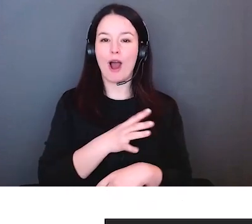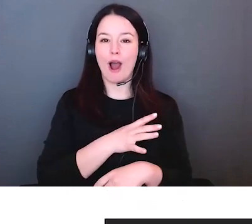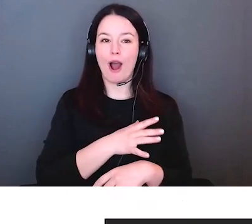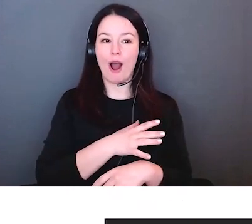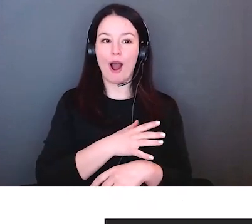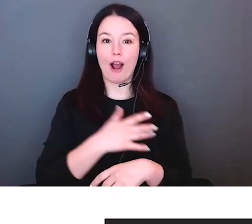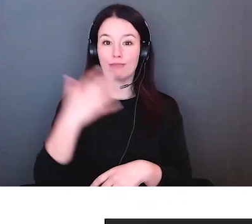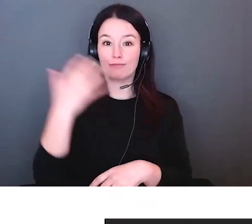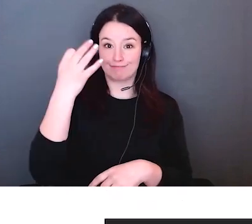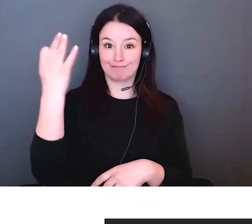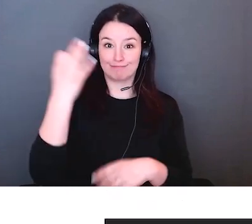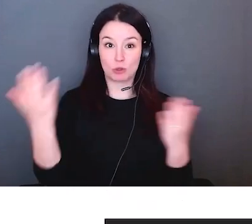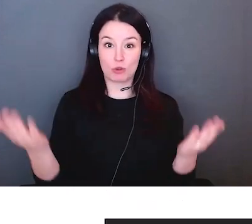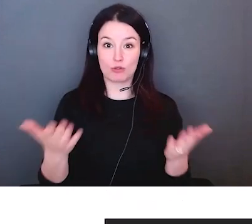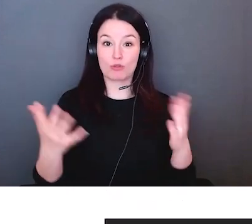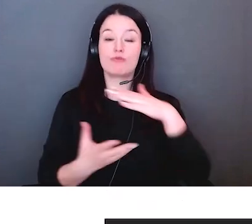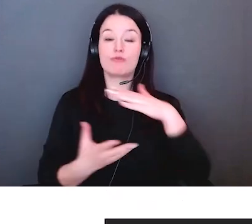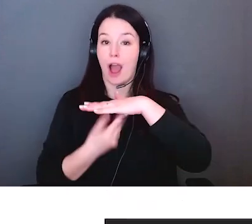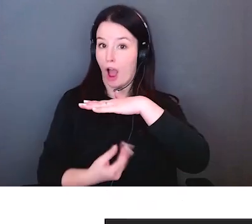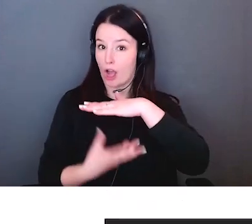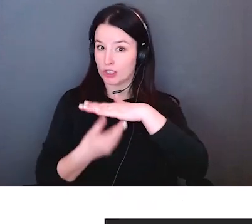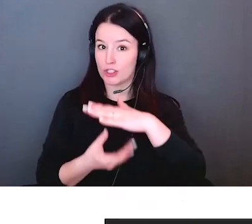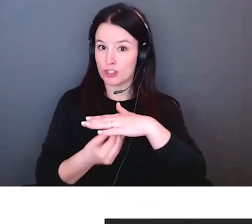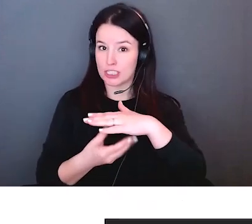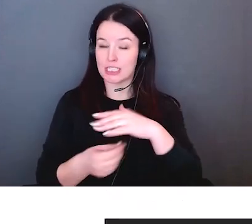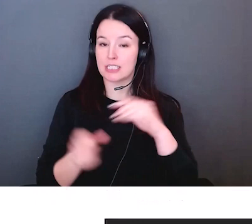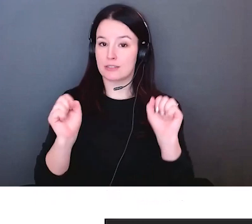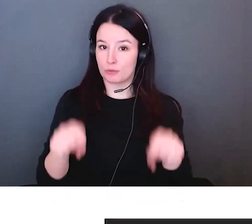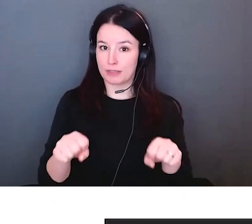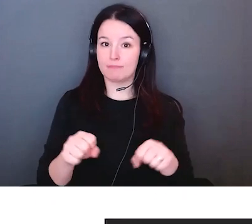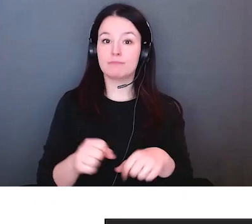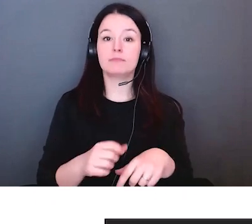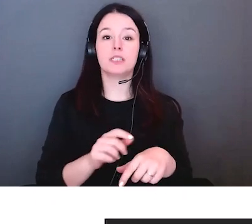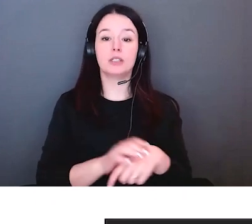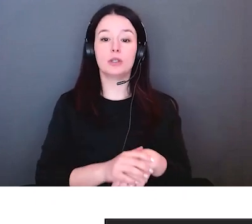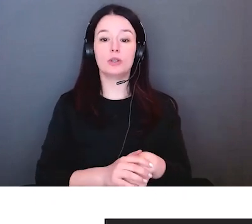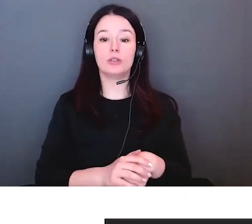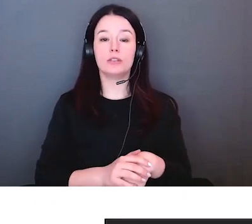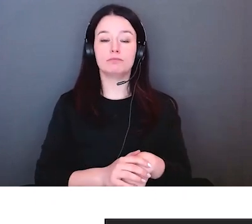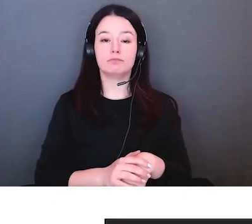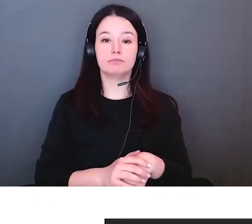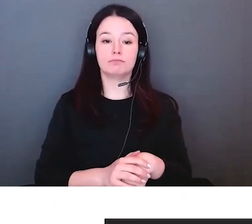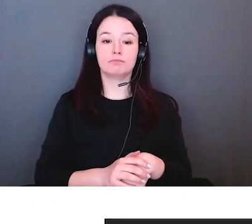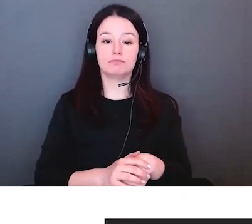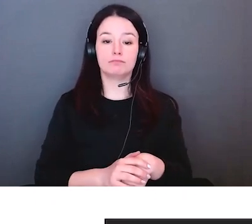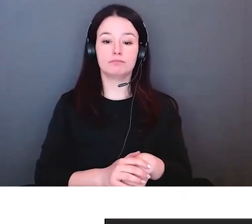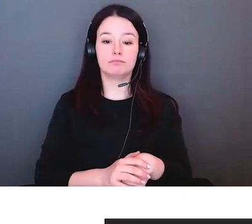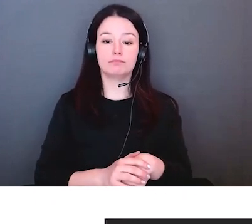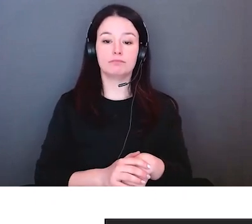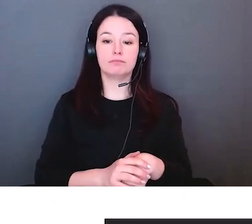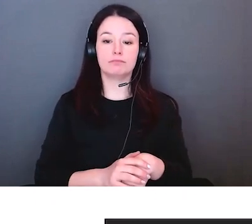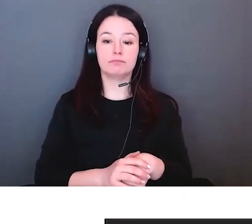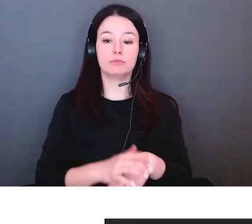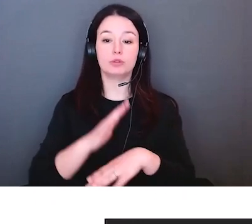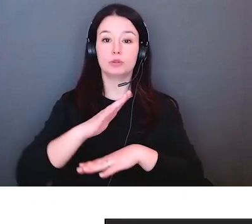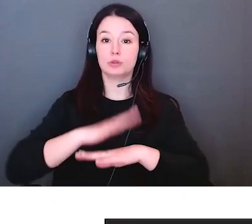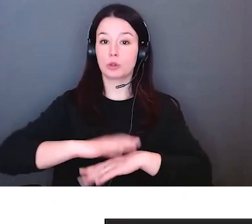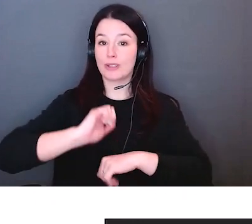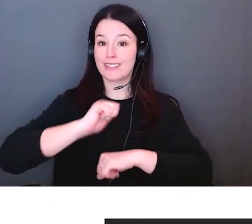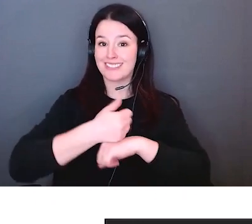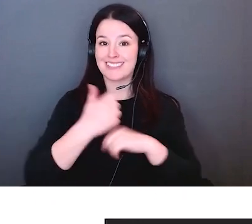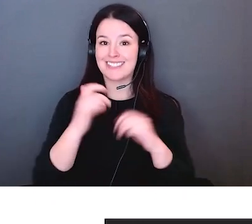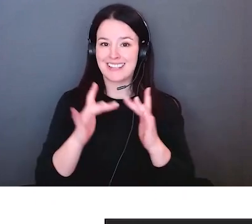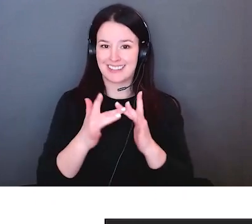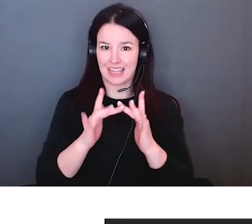Avant de rentrer dans le vif du sujet aujourd'hui, on va discuter de quelques questions techniques